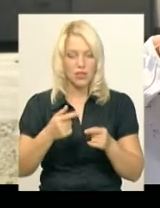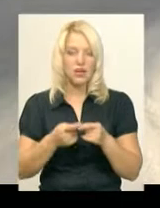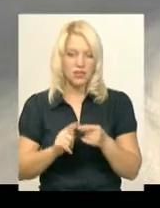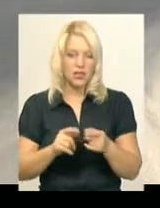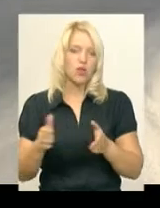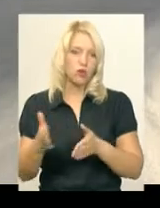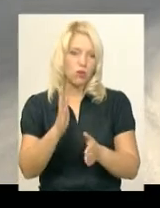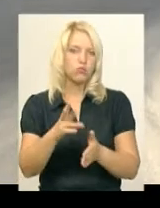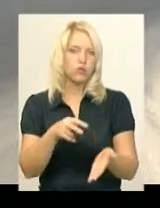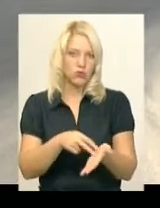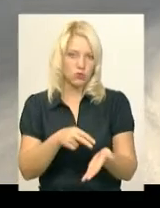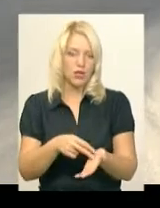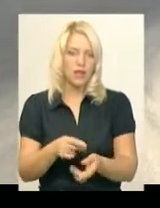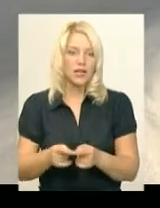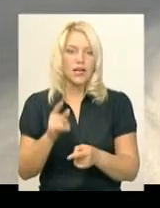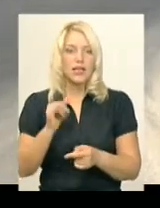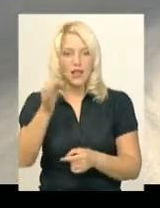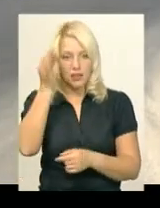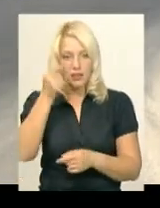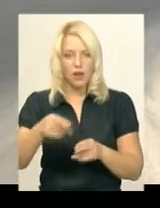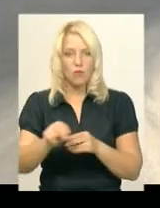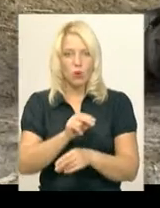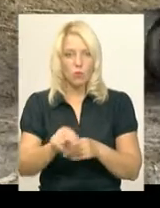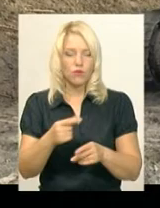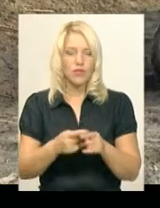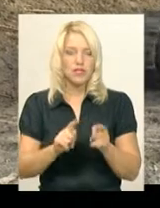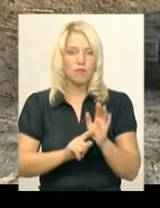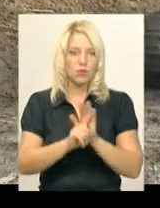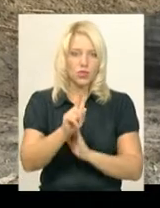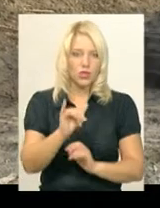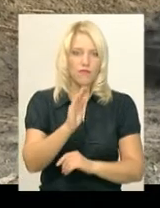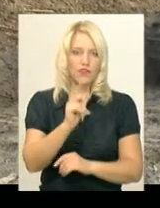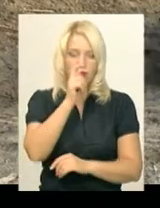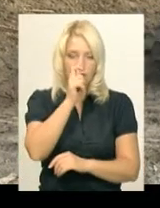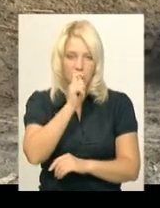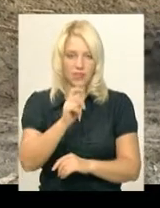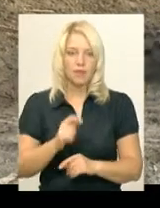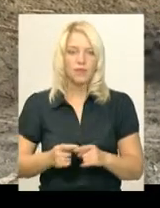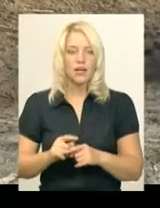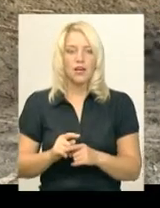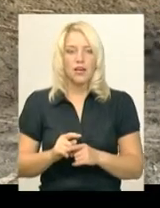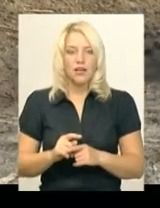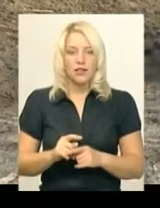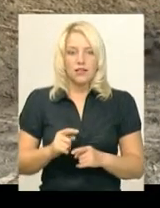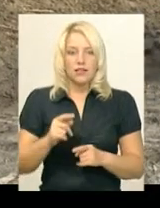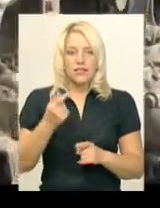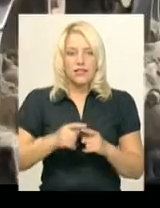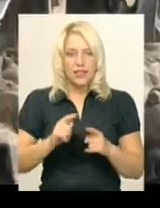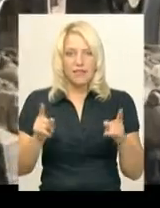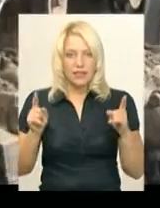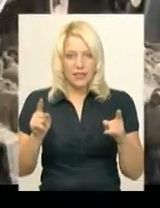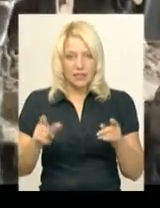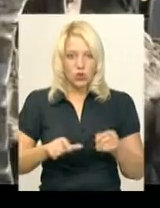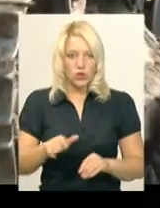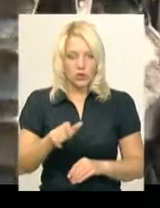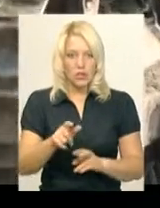простоїть. Нагадаю, ремонтувати цю ділянку дорогу розпочали у квітні. За словами прес-секретаря патрульної поліції області Романа Мартинюка, цей відрізок